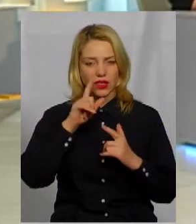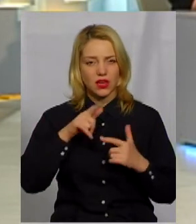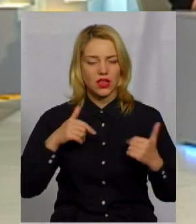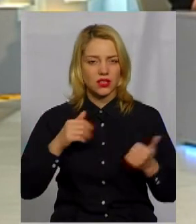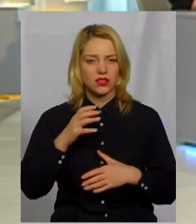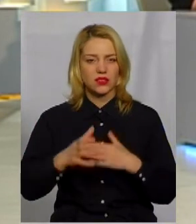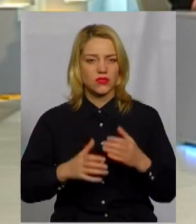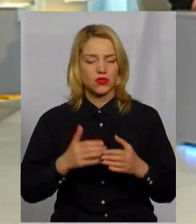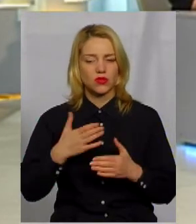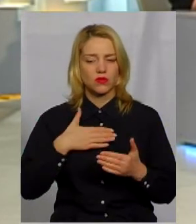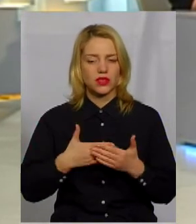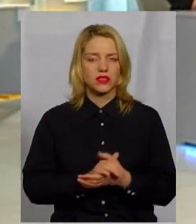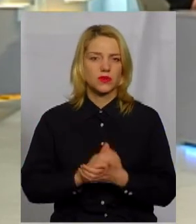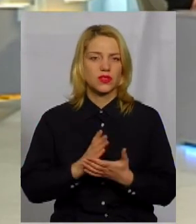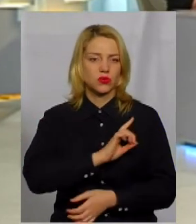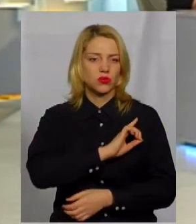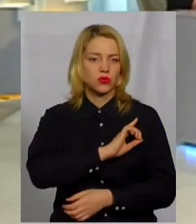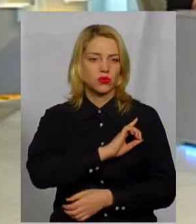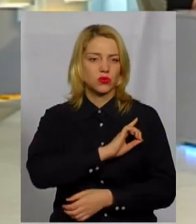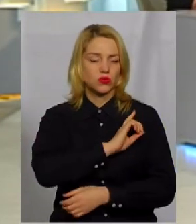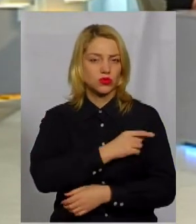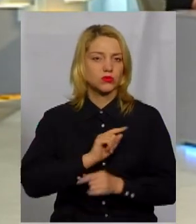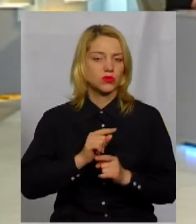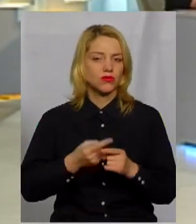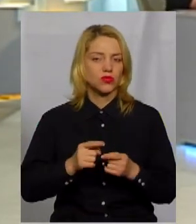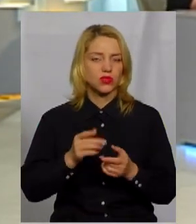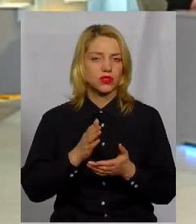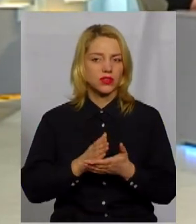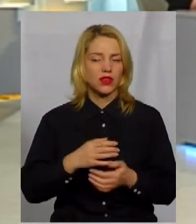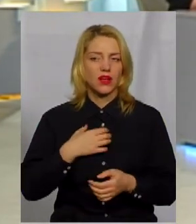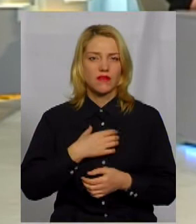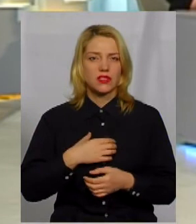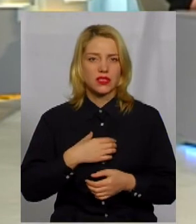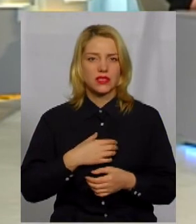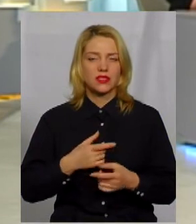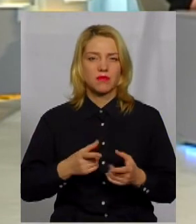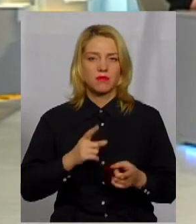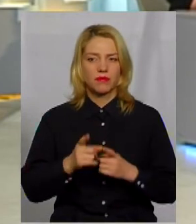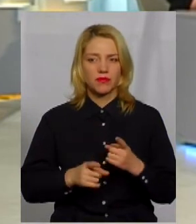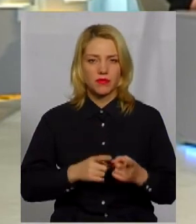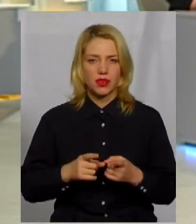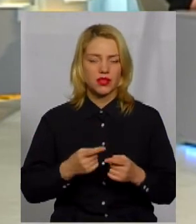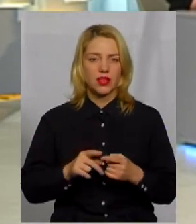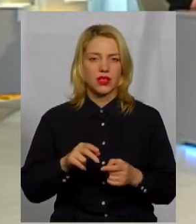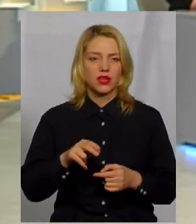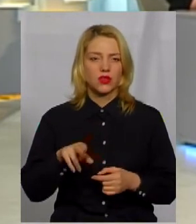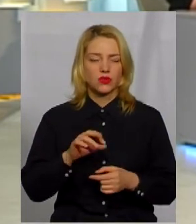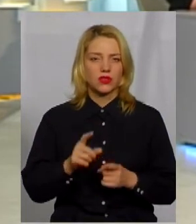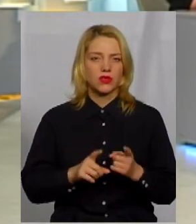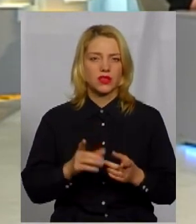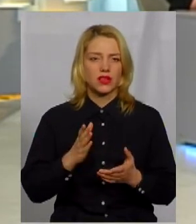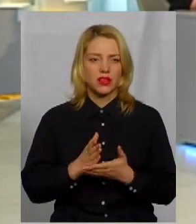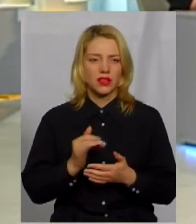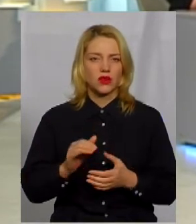них громадянське суспільство є дуже потужним. І воно є одним з важливих змін і таких драйверів до змін, які